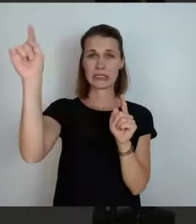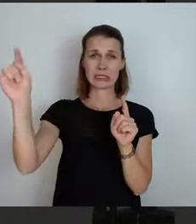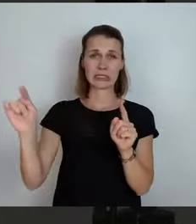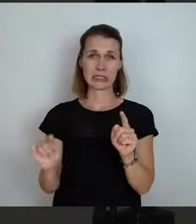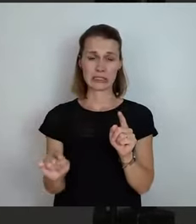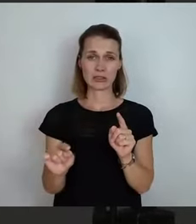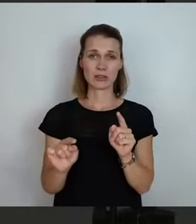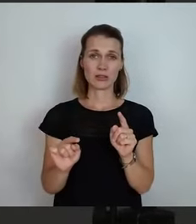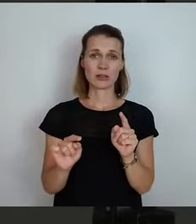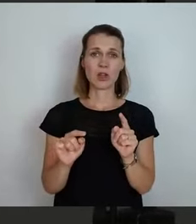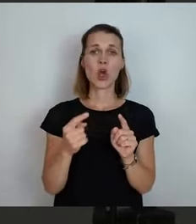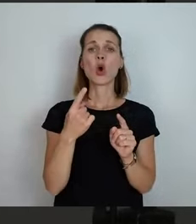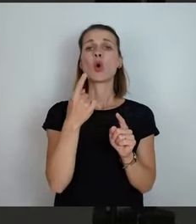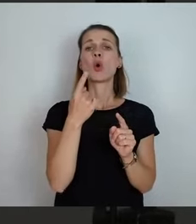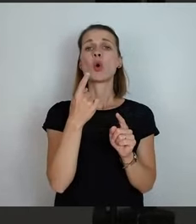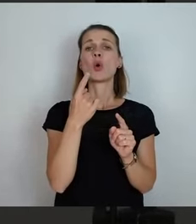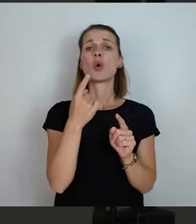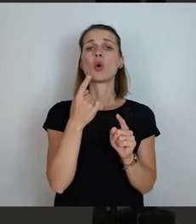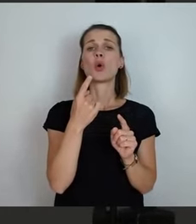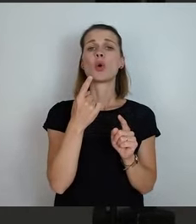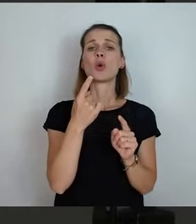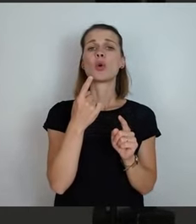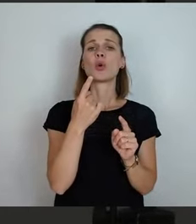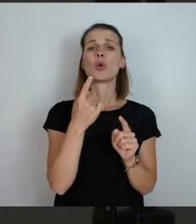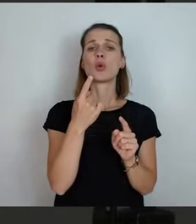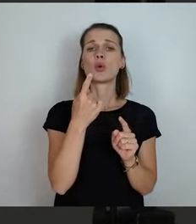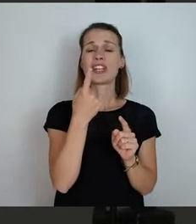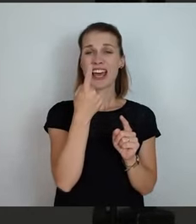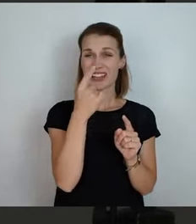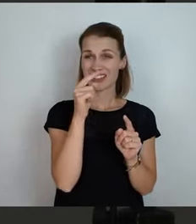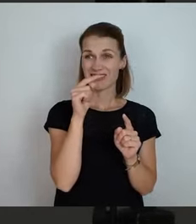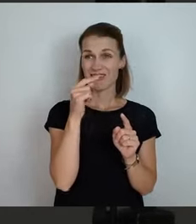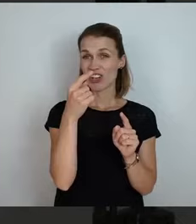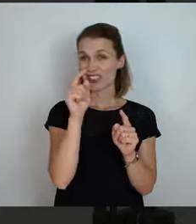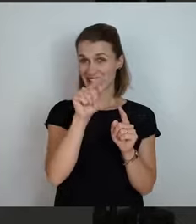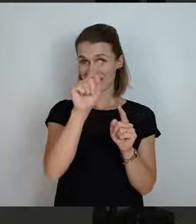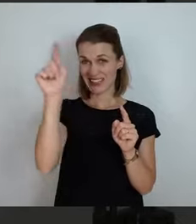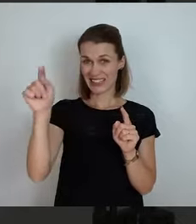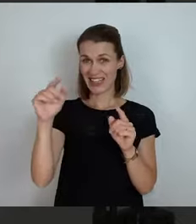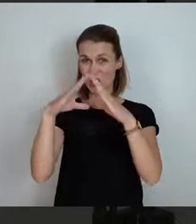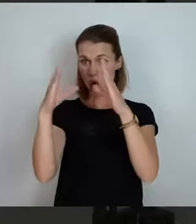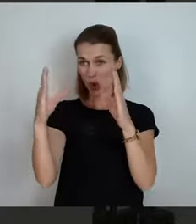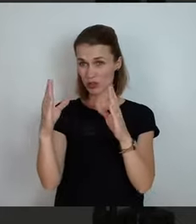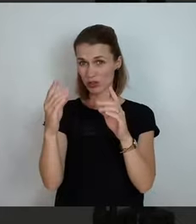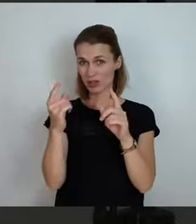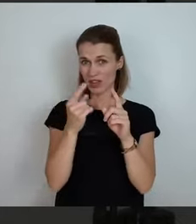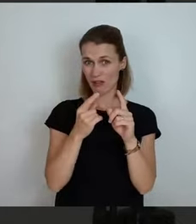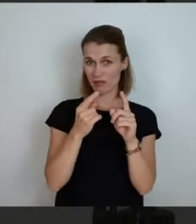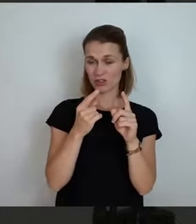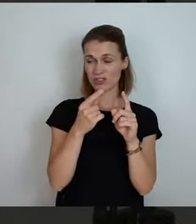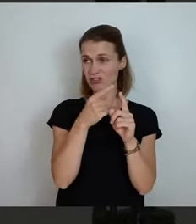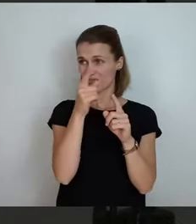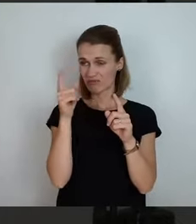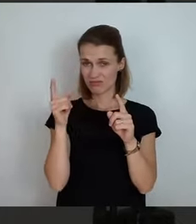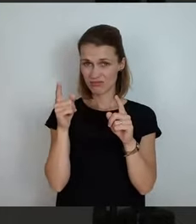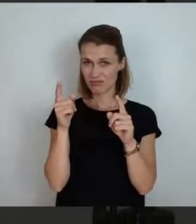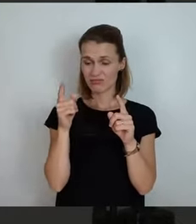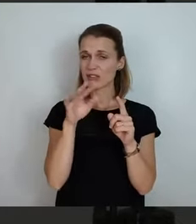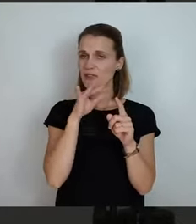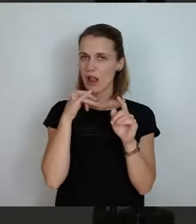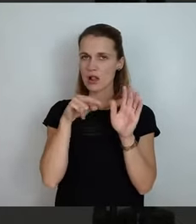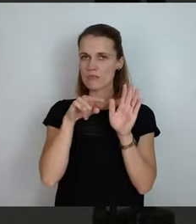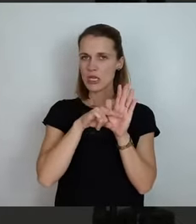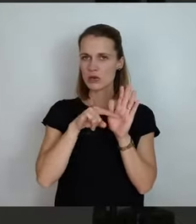macht momentan mehr einen nennenswerten Gewinn, sondern sie fahren Minus ein. Und